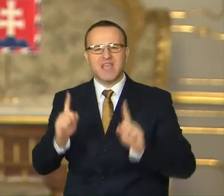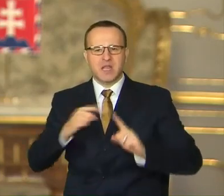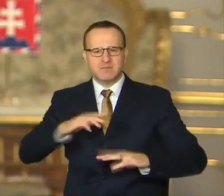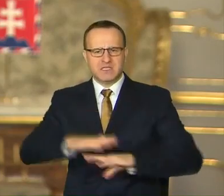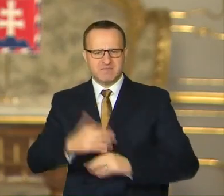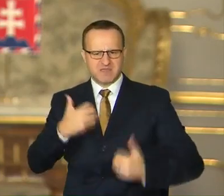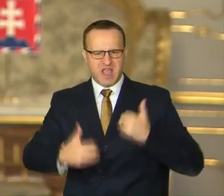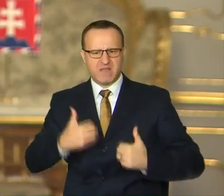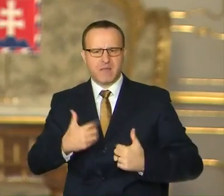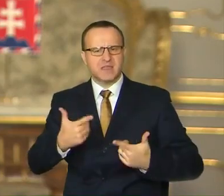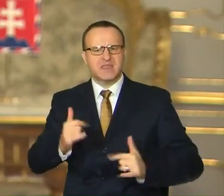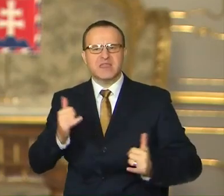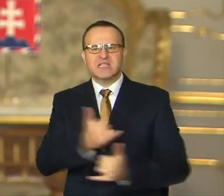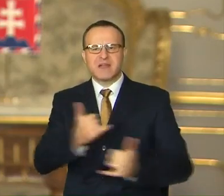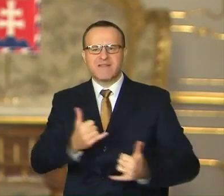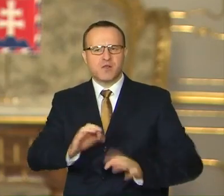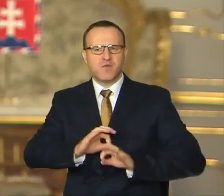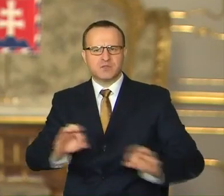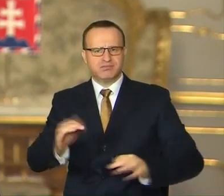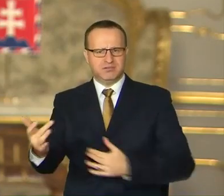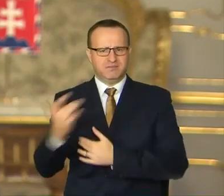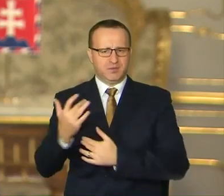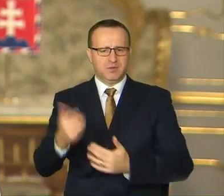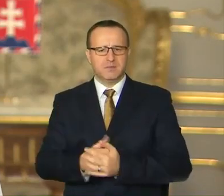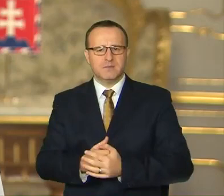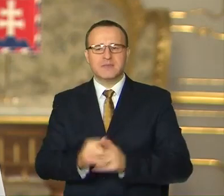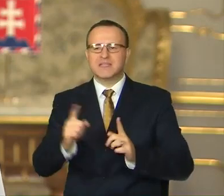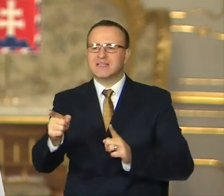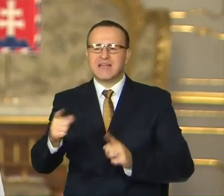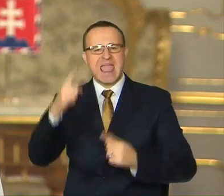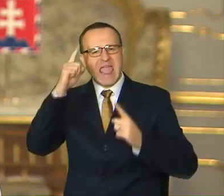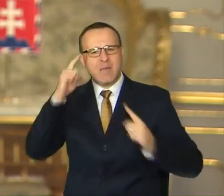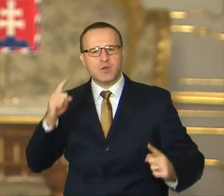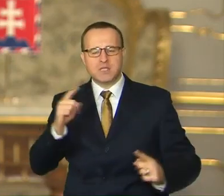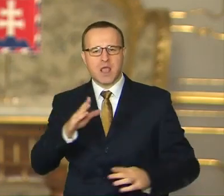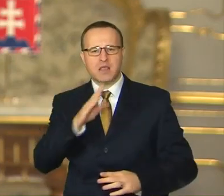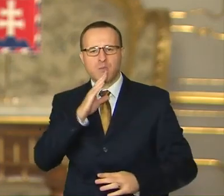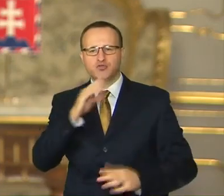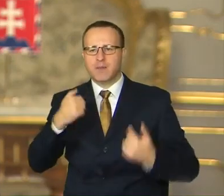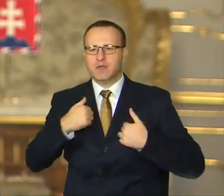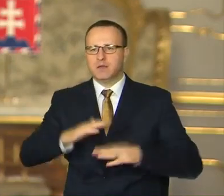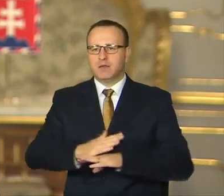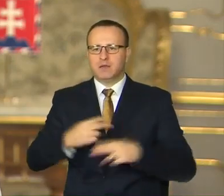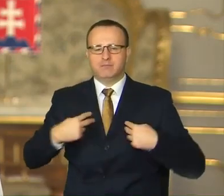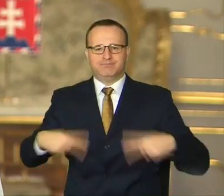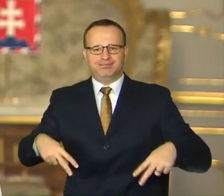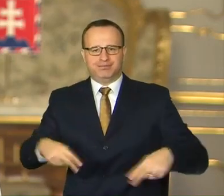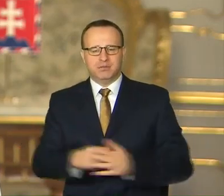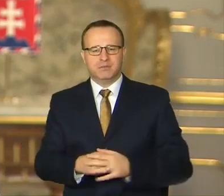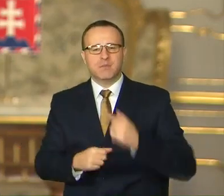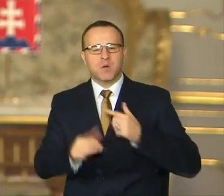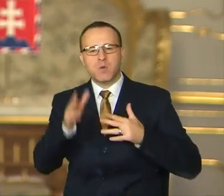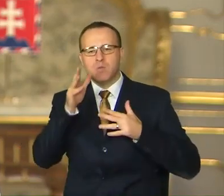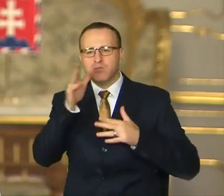hniev z neférovosti, ktorej ste vystavení. Tieto emócie nás však nemôžu paralyzovať. Budem sa snažiť